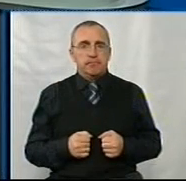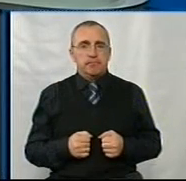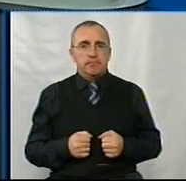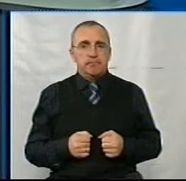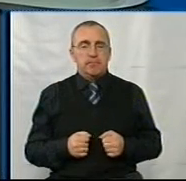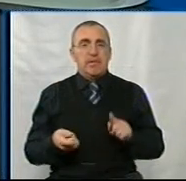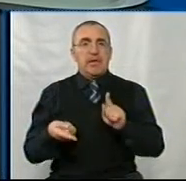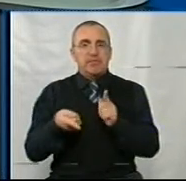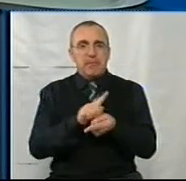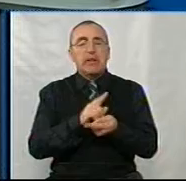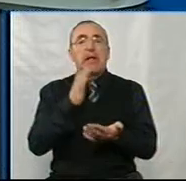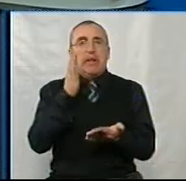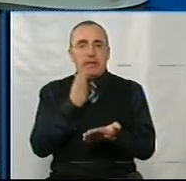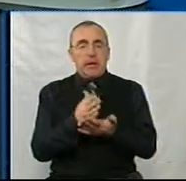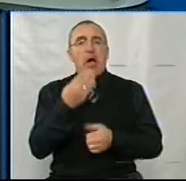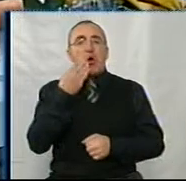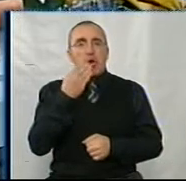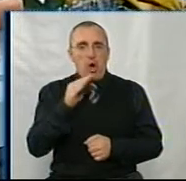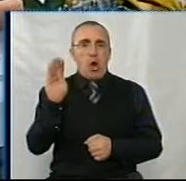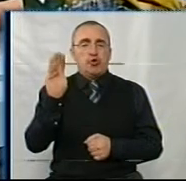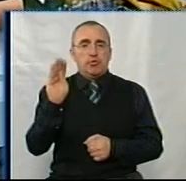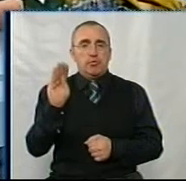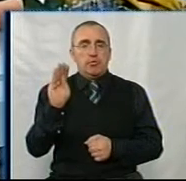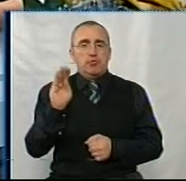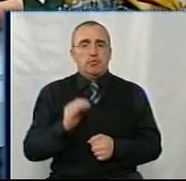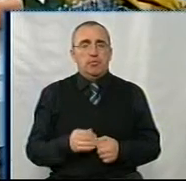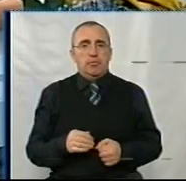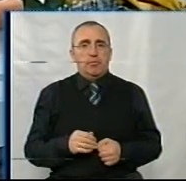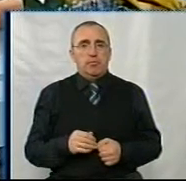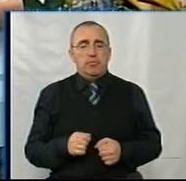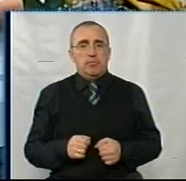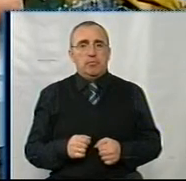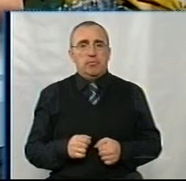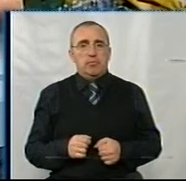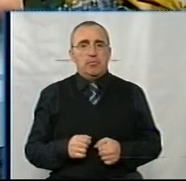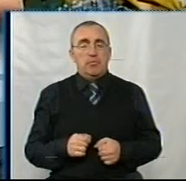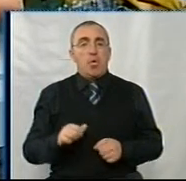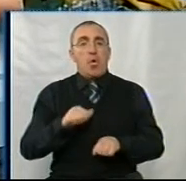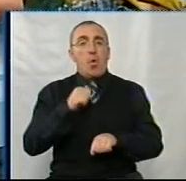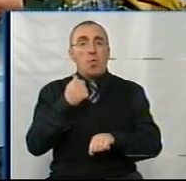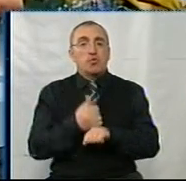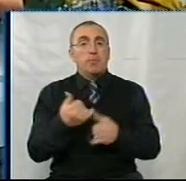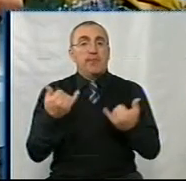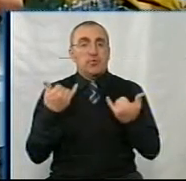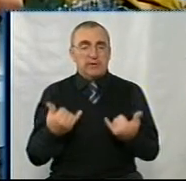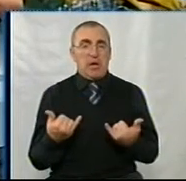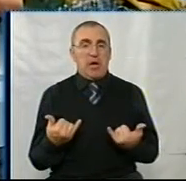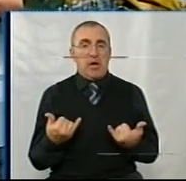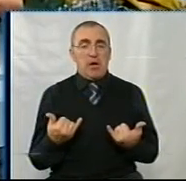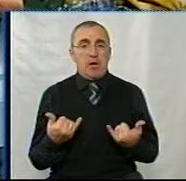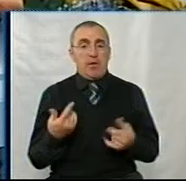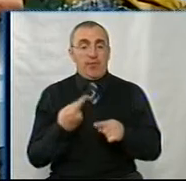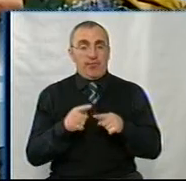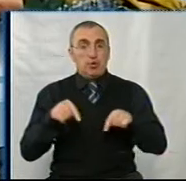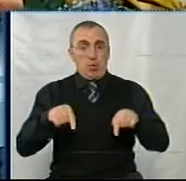Зміни є на краще, особливо зараз, в